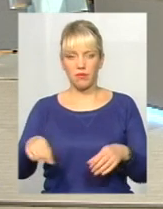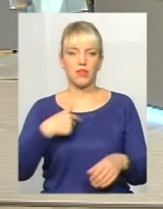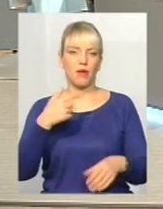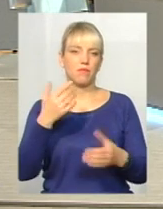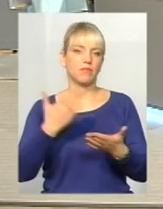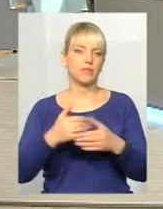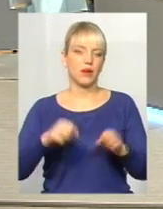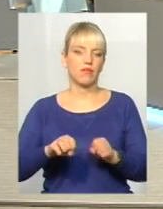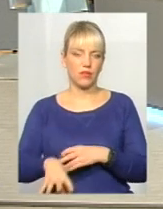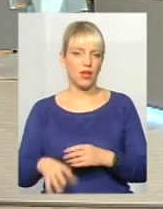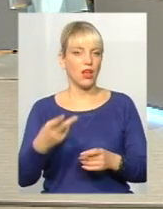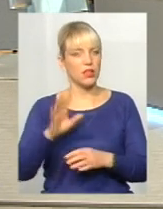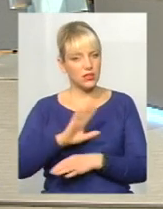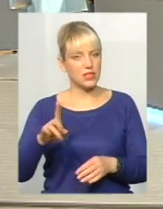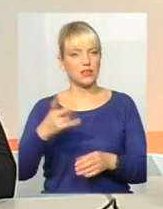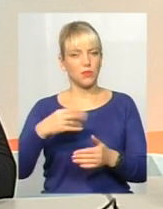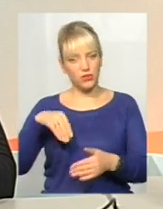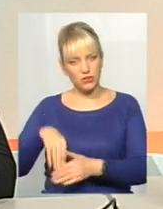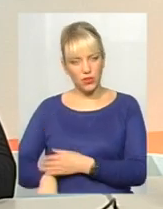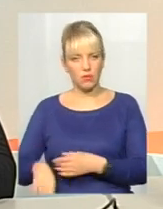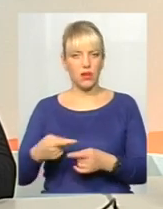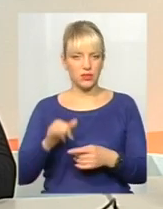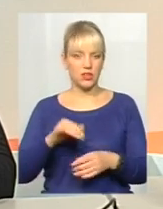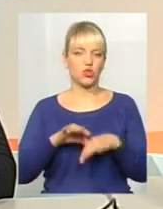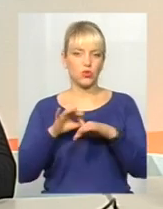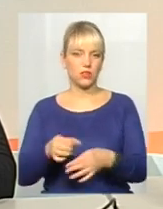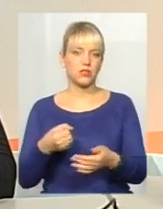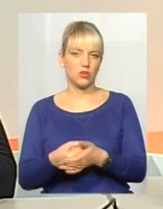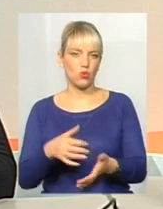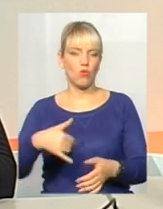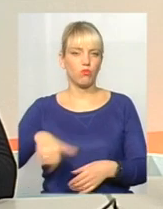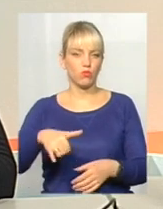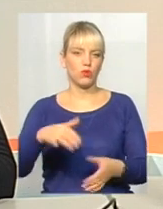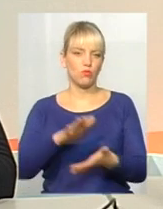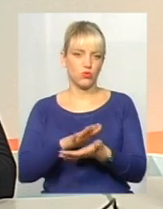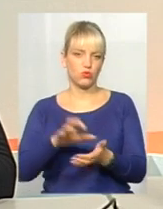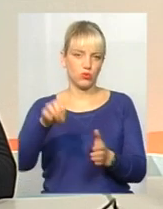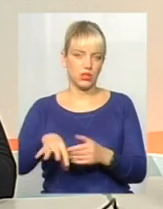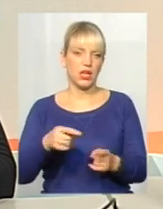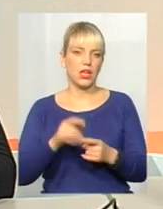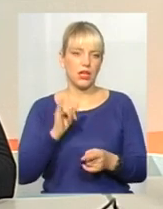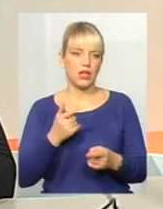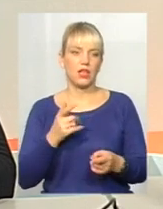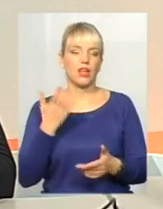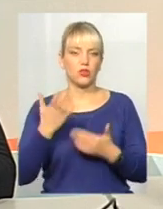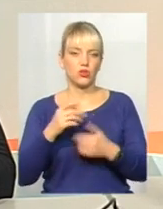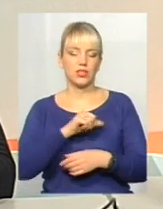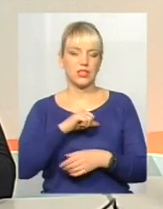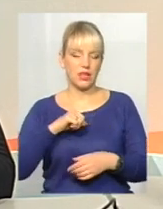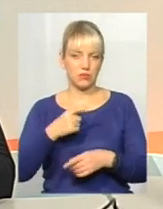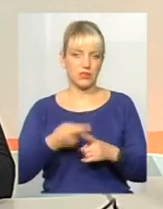базовий рівень і питання сміття для мене це є фундаментом. Якщо ми навчимося цьому, то тоді інші реформи підуть ось так.